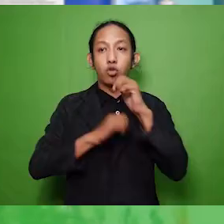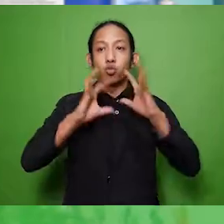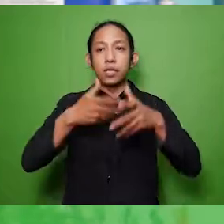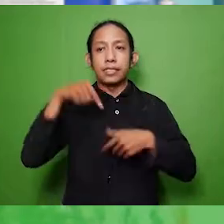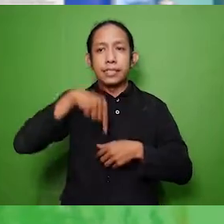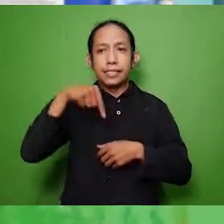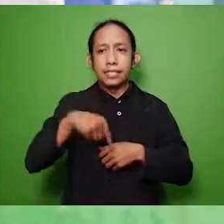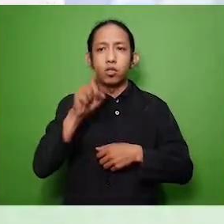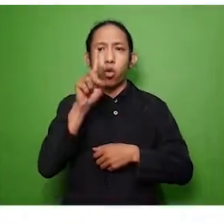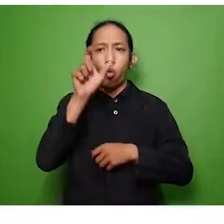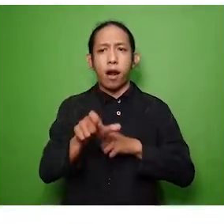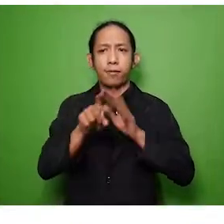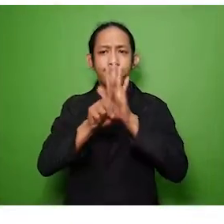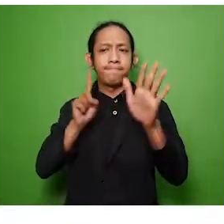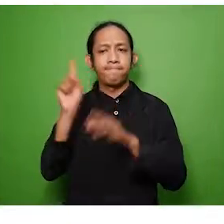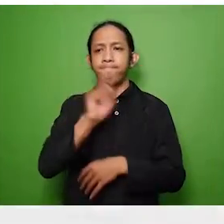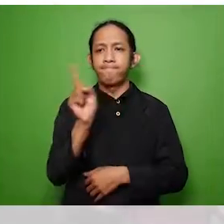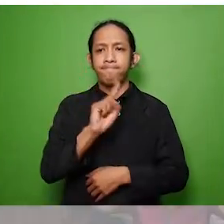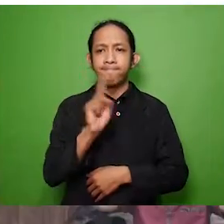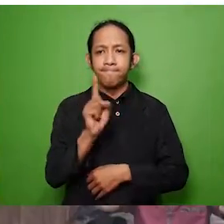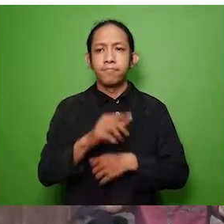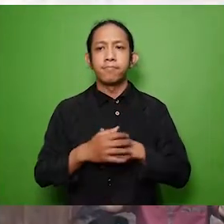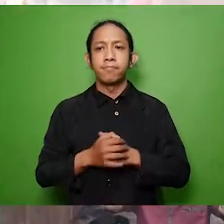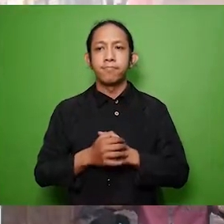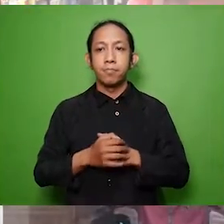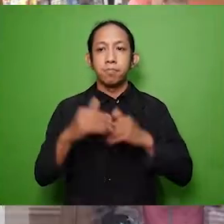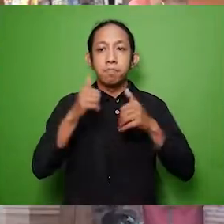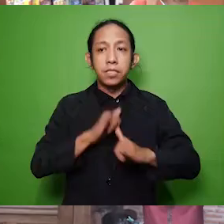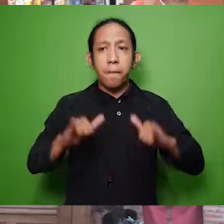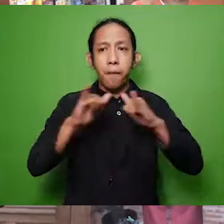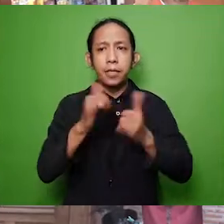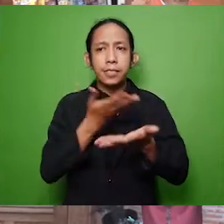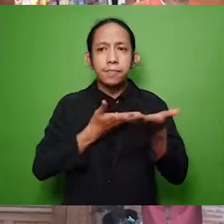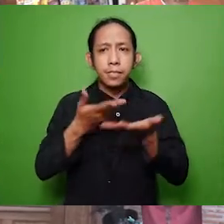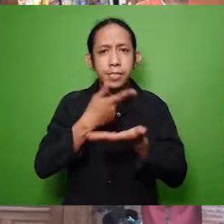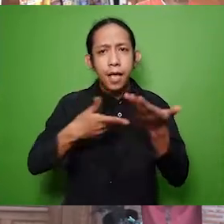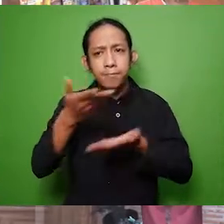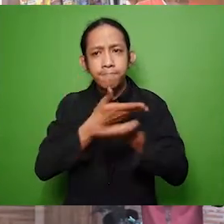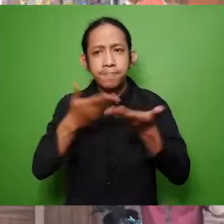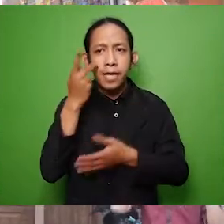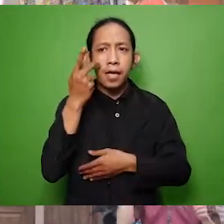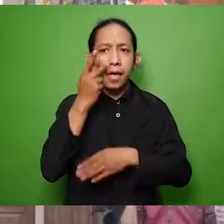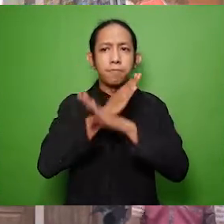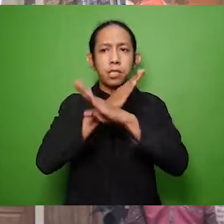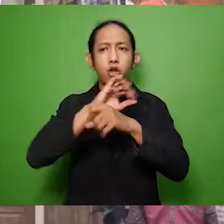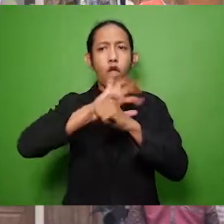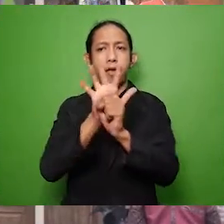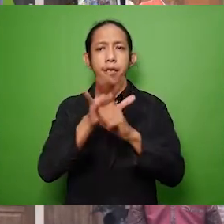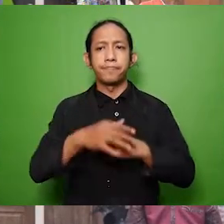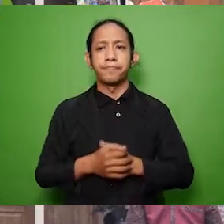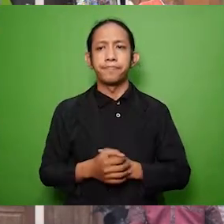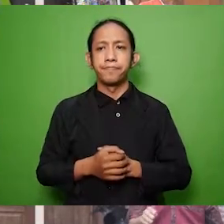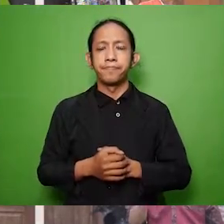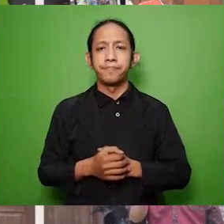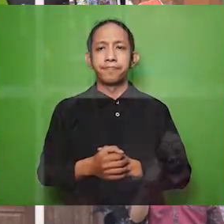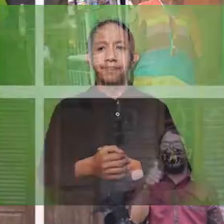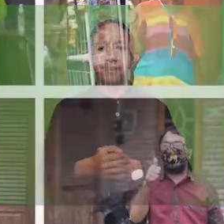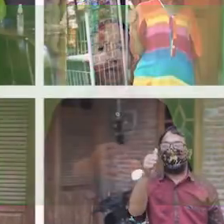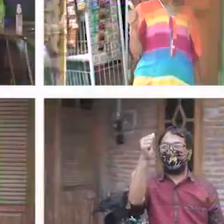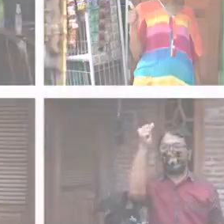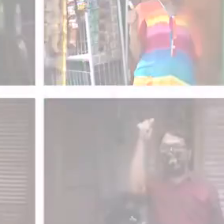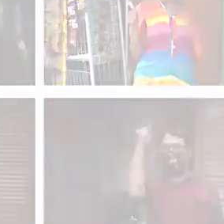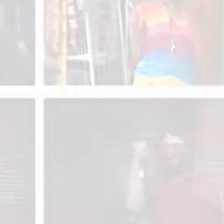Pastikan tidak ada seorang pun yang tertinggal dalam respon pandemik ini. Bersama, kita saling jaga cegah corona.